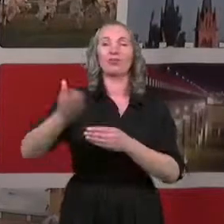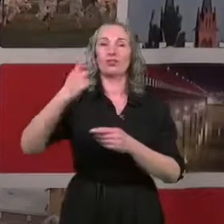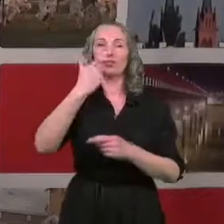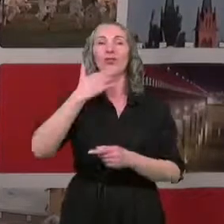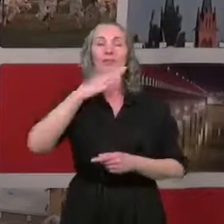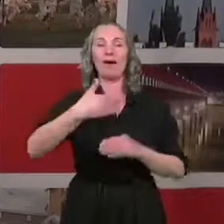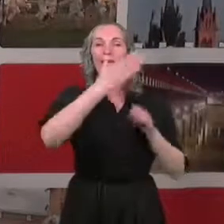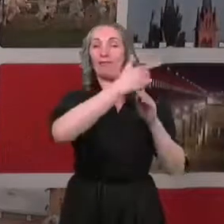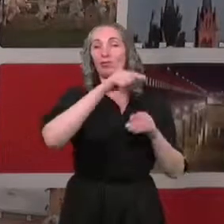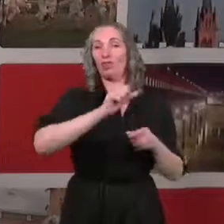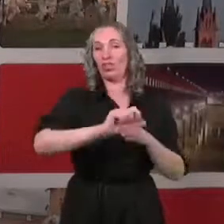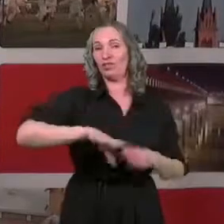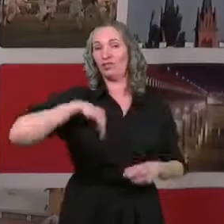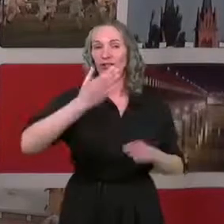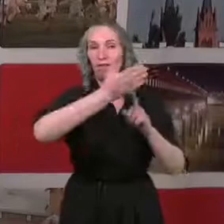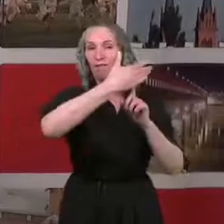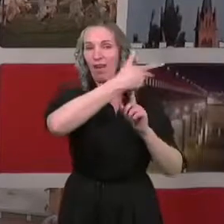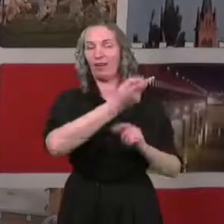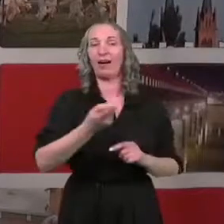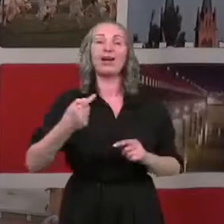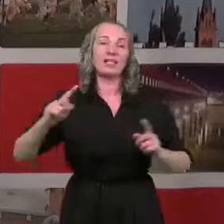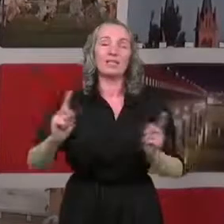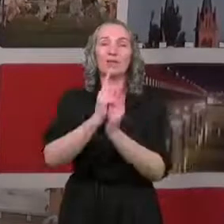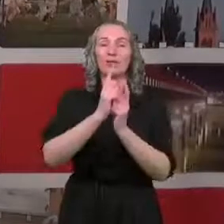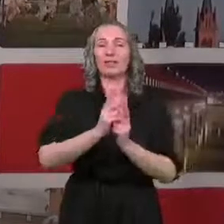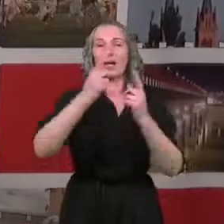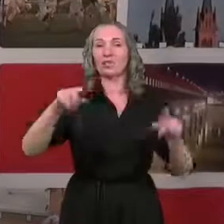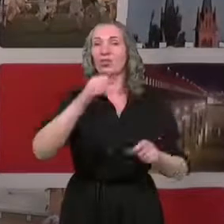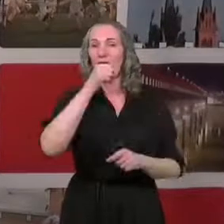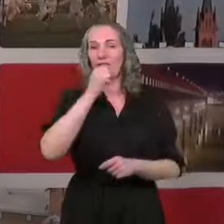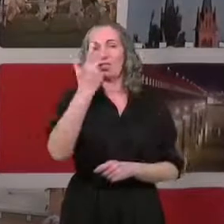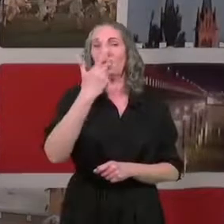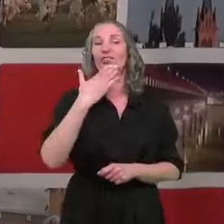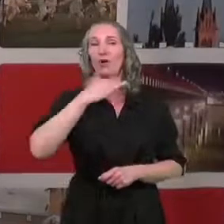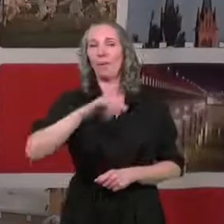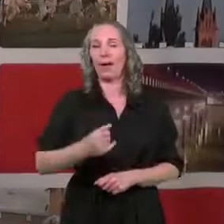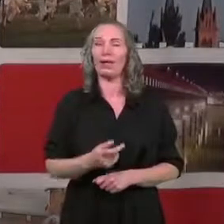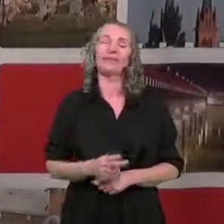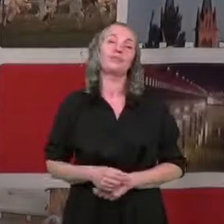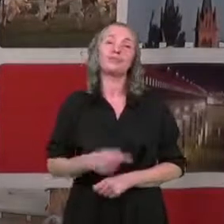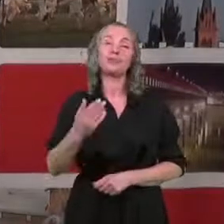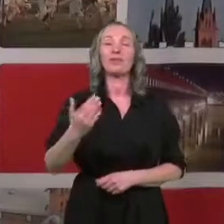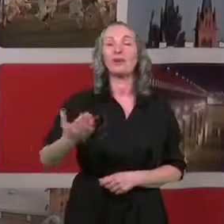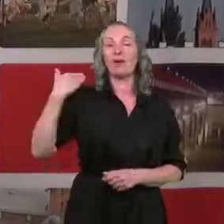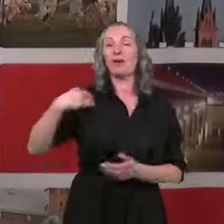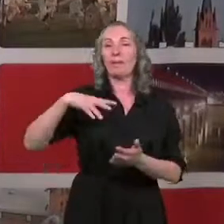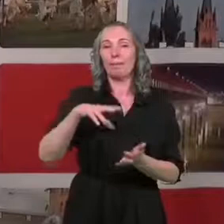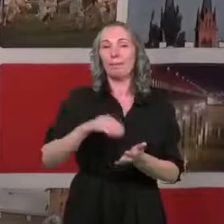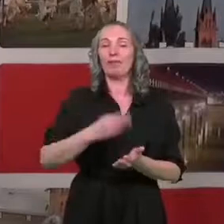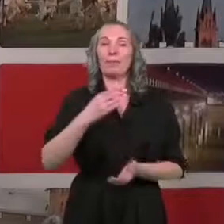podczas święta flagi i spotkać się na koncercie 3 maja. Ale wracając do pytań.